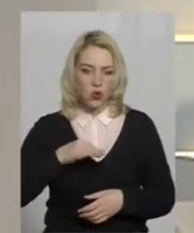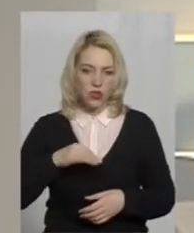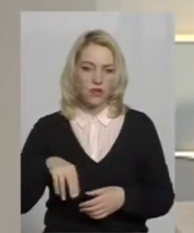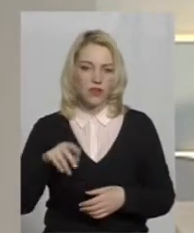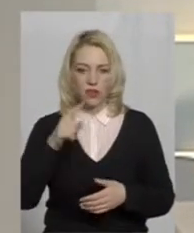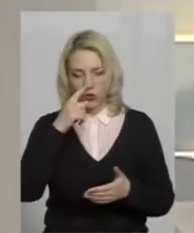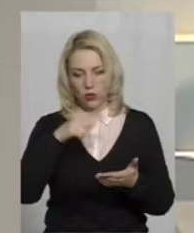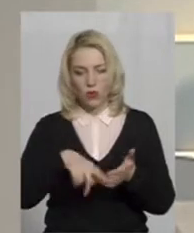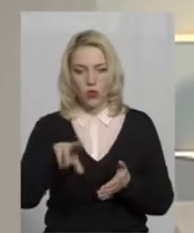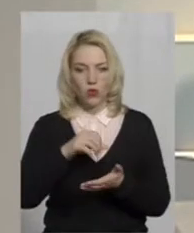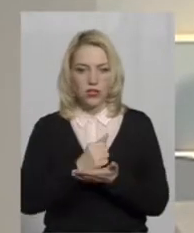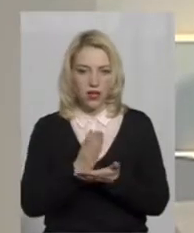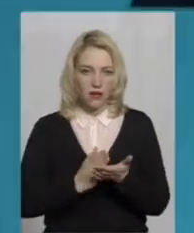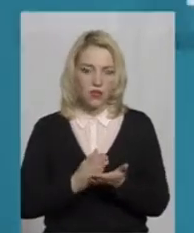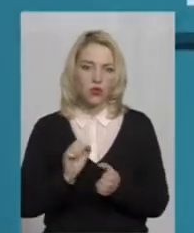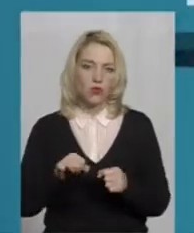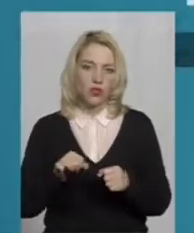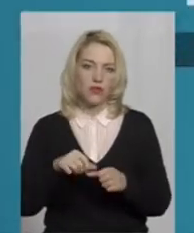можливості голосувати. Подивимось.